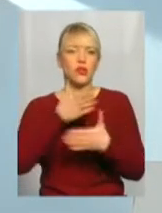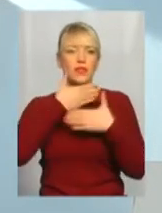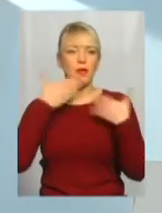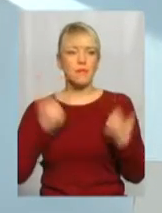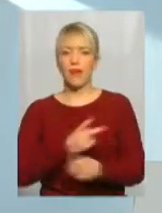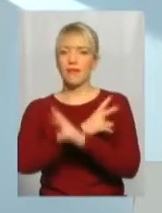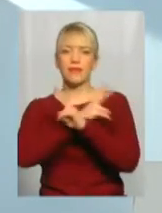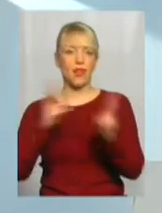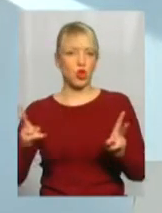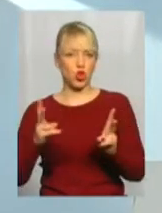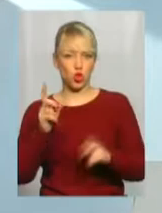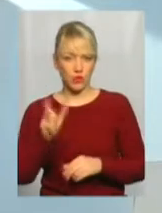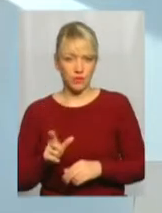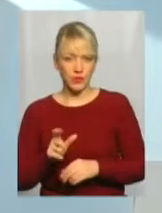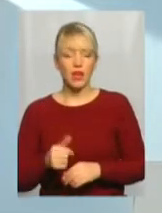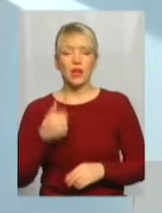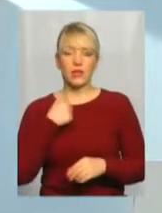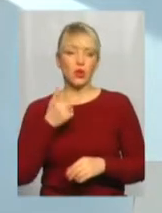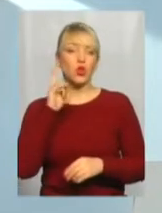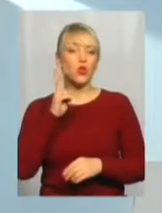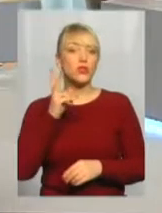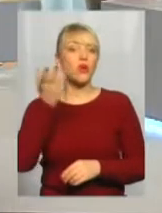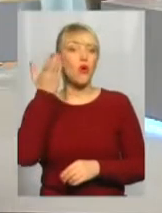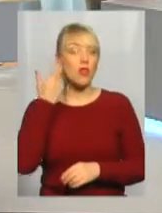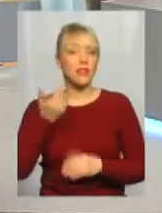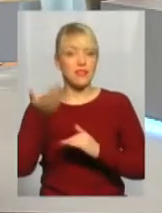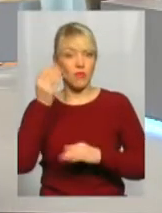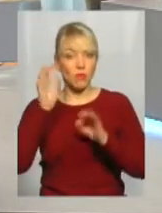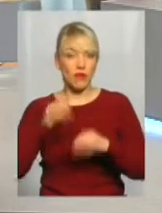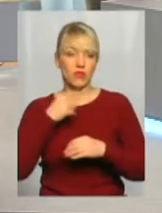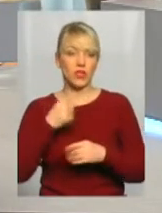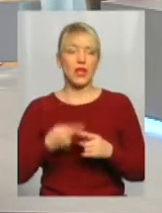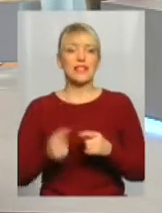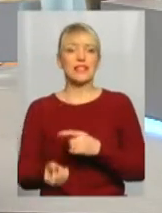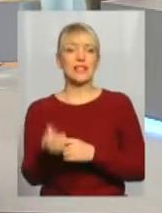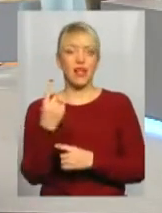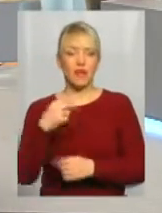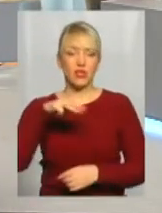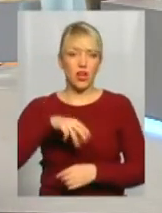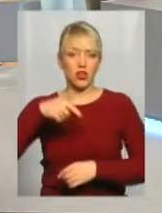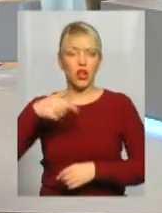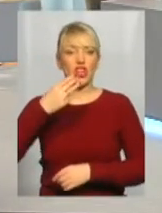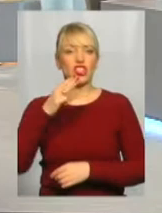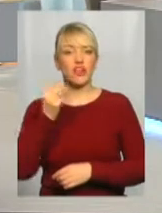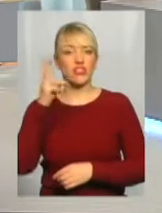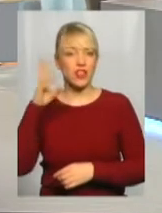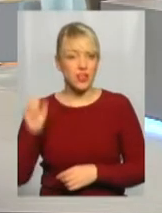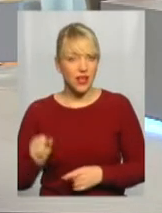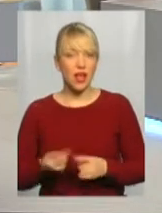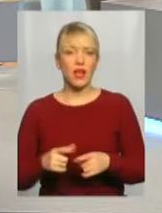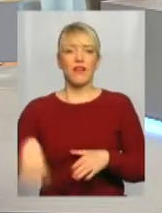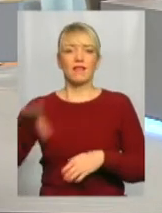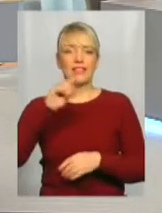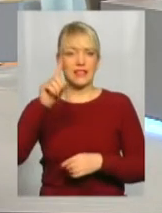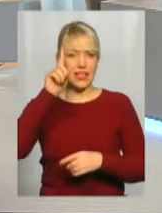ніхто. Хтось колись дуже правильно сказав, що зі з'явою Тараса Шевченка всі геніальні стали